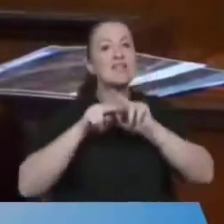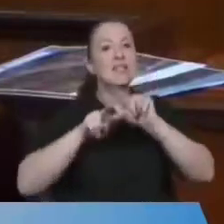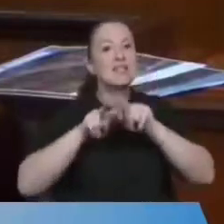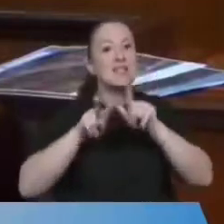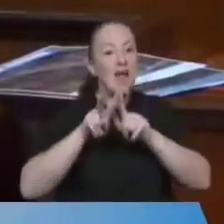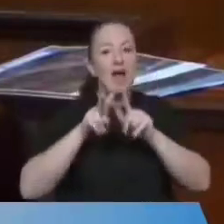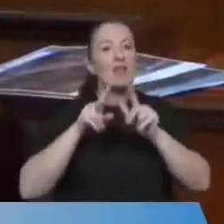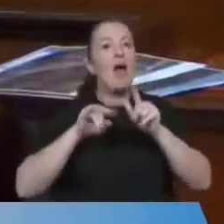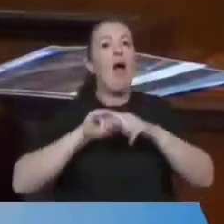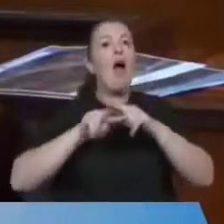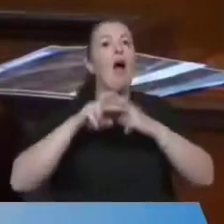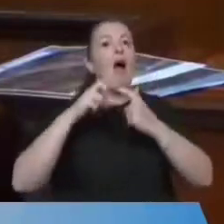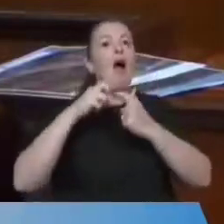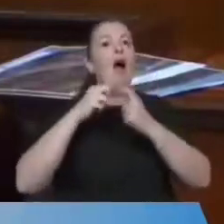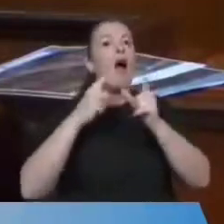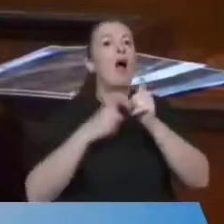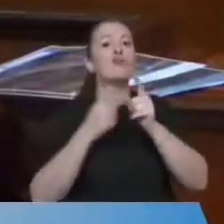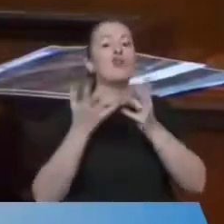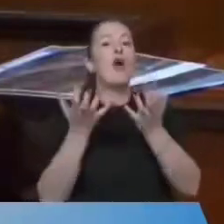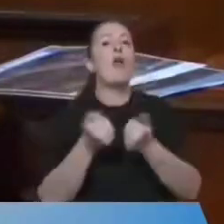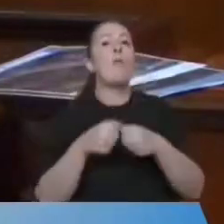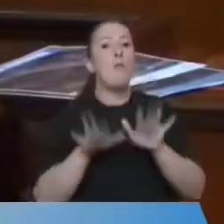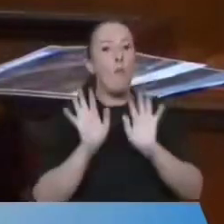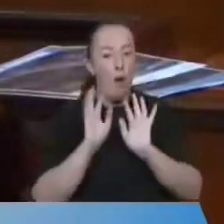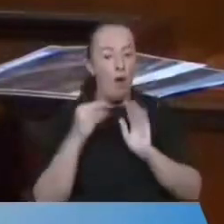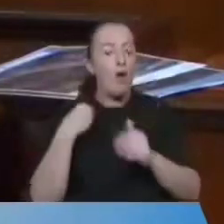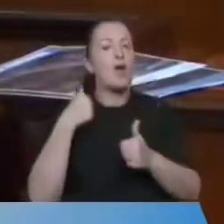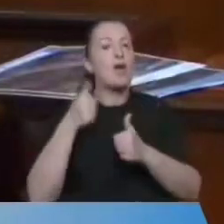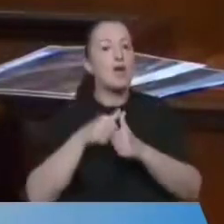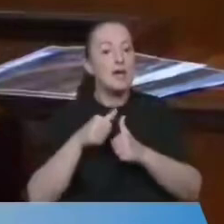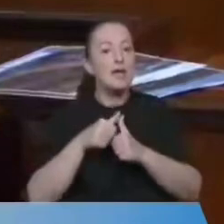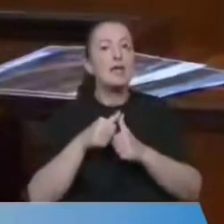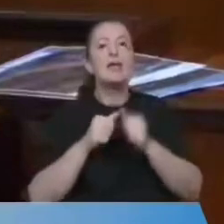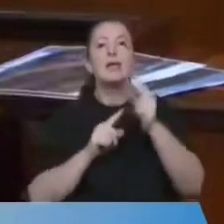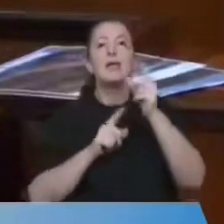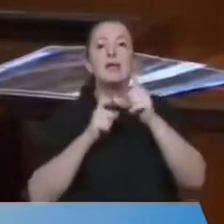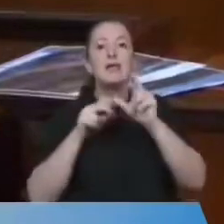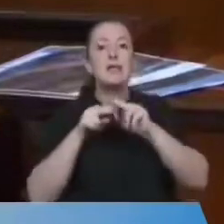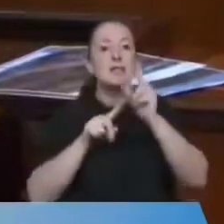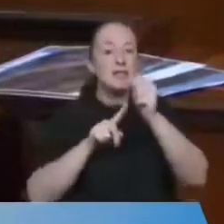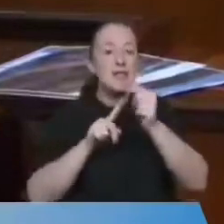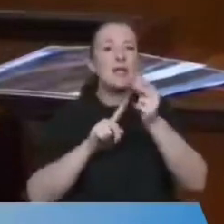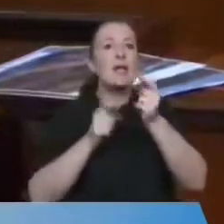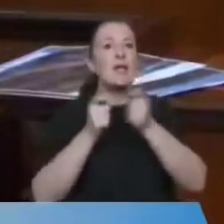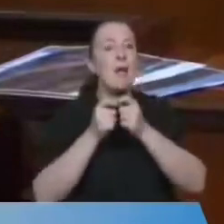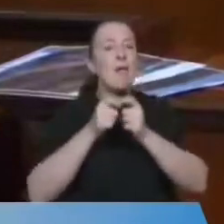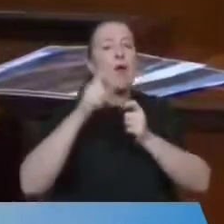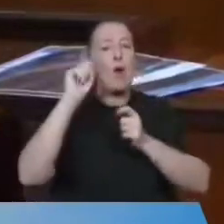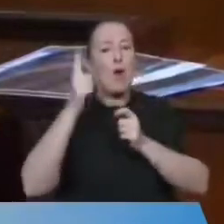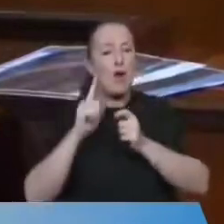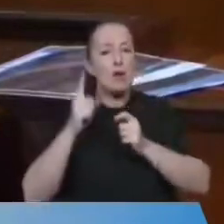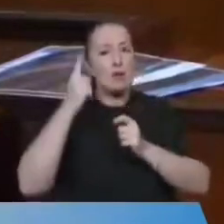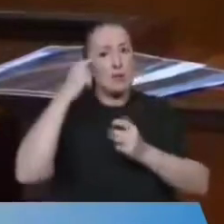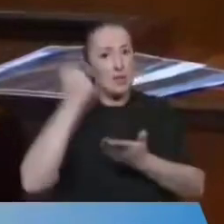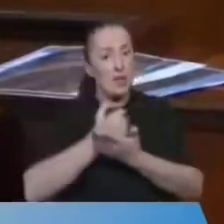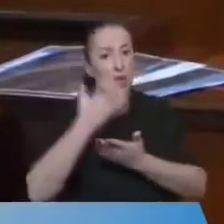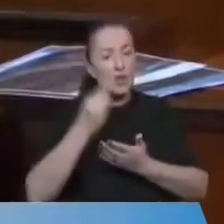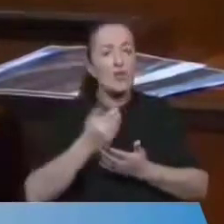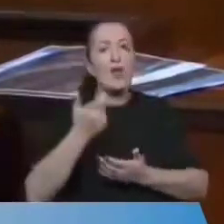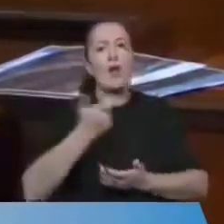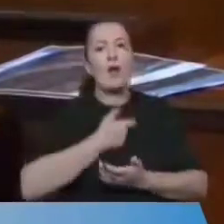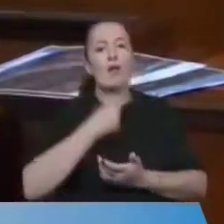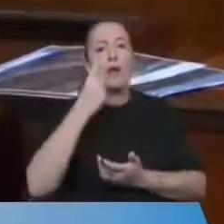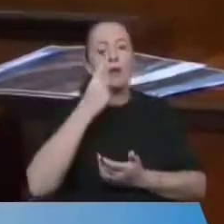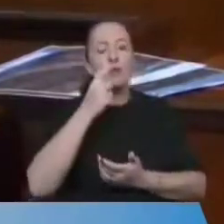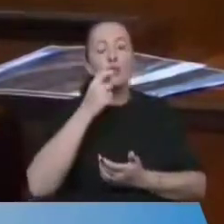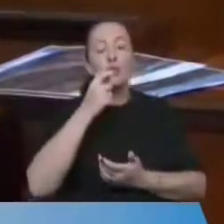harçları alınmıyor. Yine İSKİ, İBB yönetimi ne kadar dirense de artık yasalaştı suyu